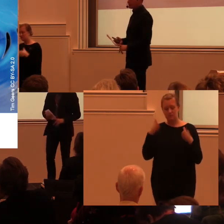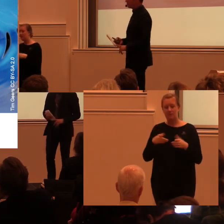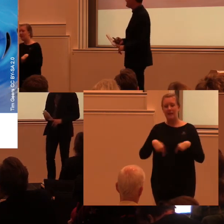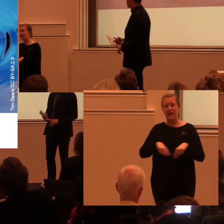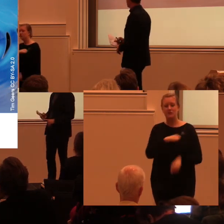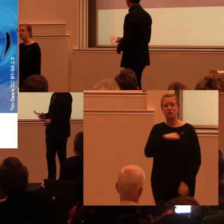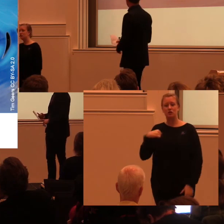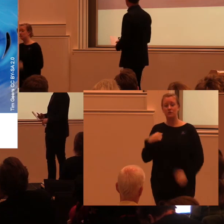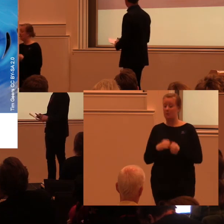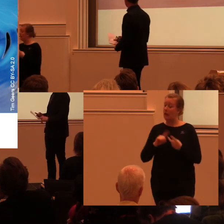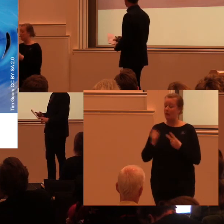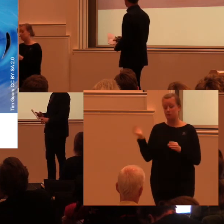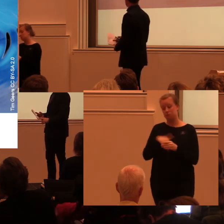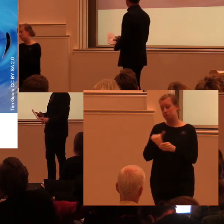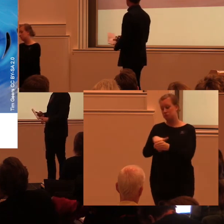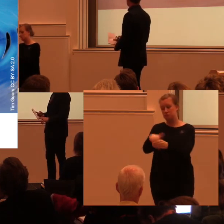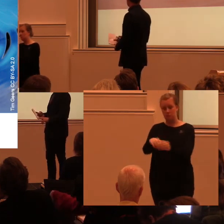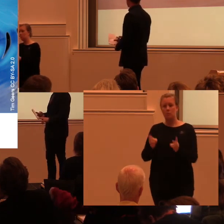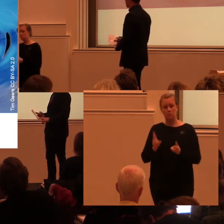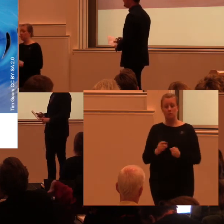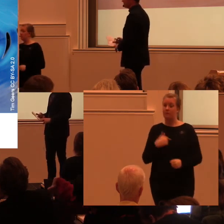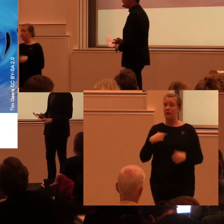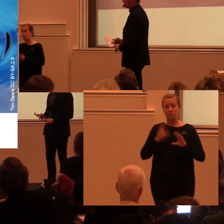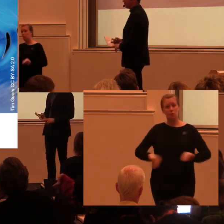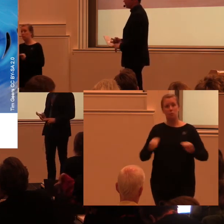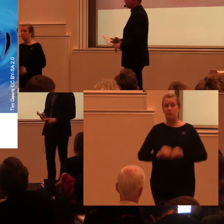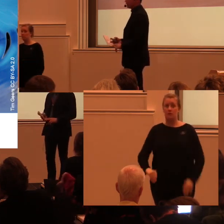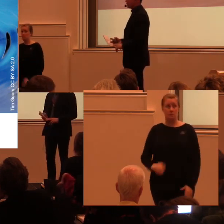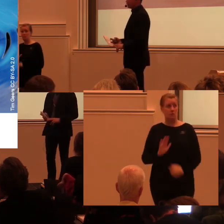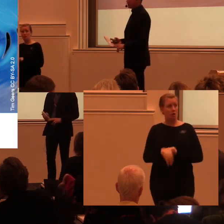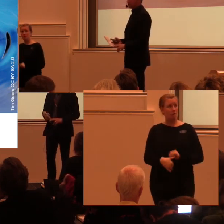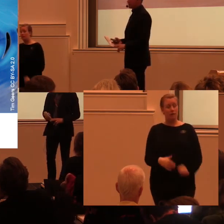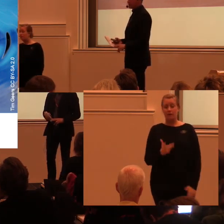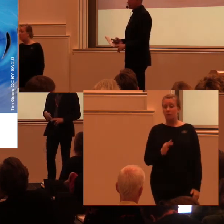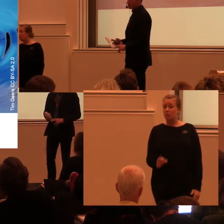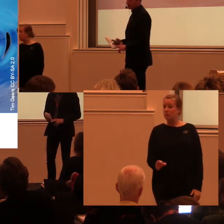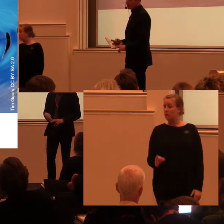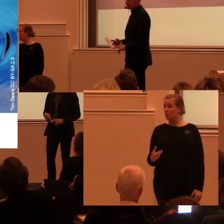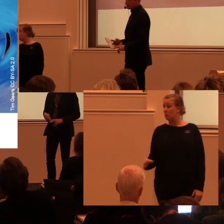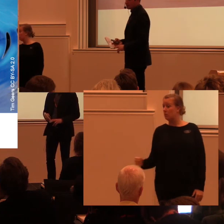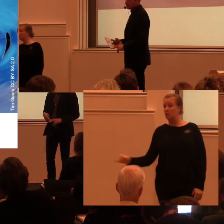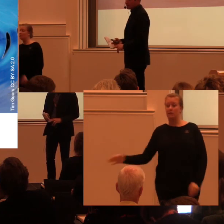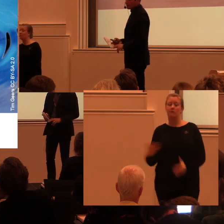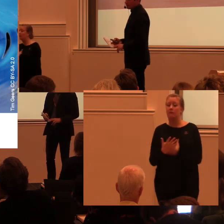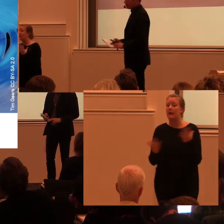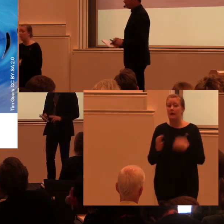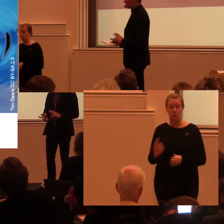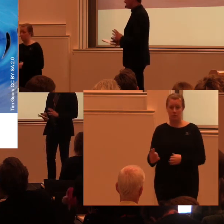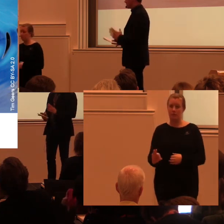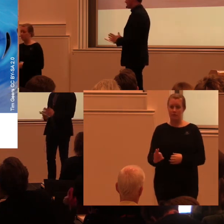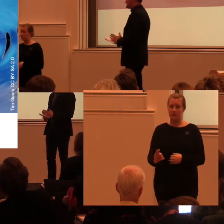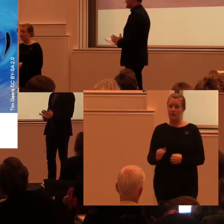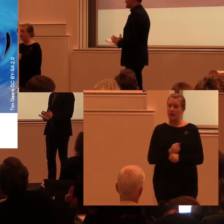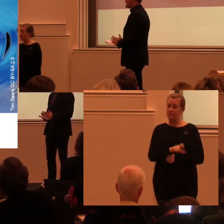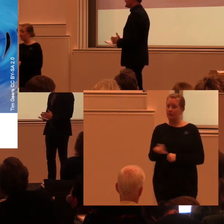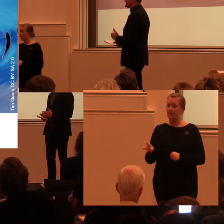men det är också andra aktörer som har varit med på dem. Så vi har utbildat säkert flera hundra olika handläggare på olika håll i det här. Och vi har också